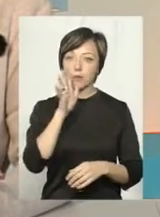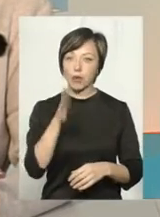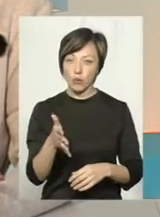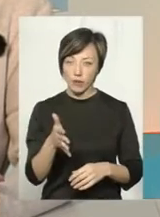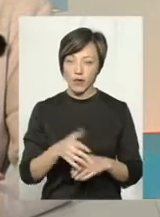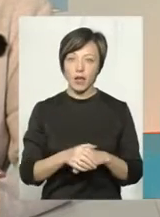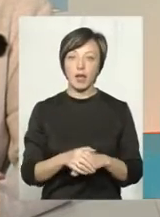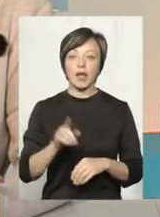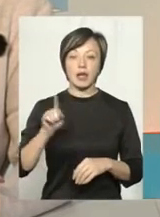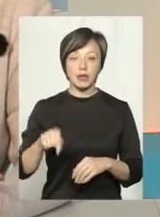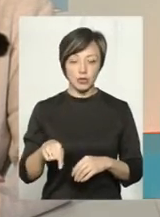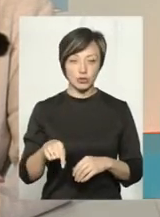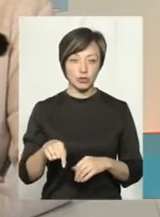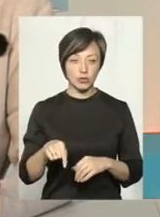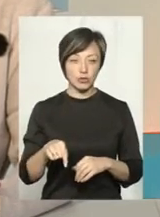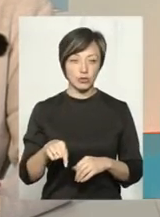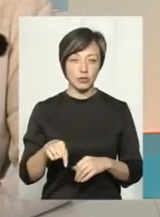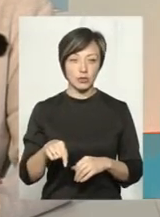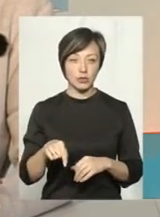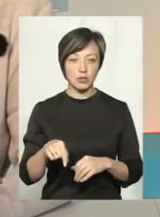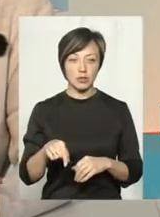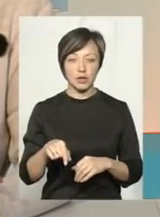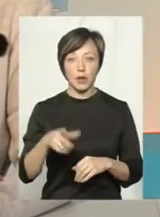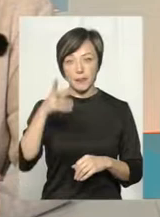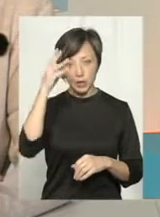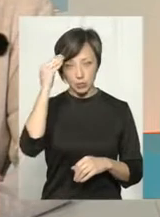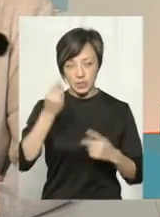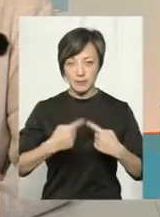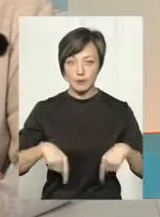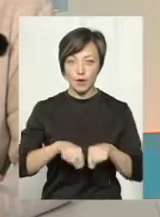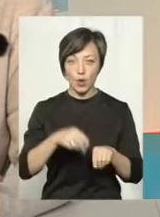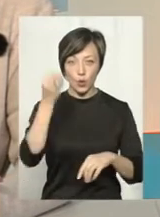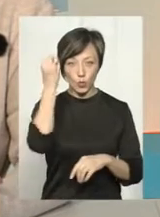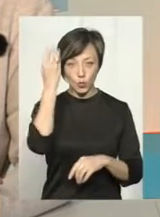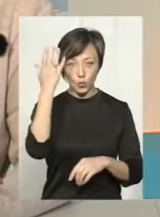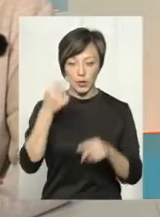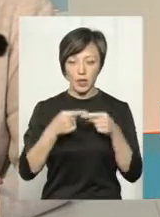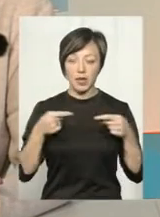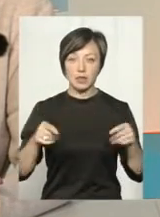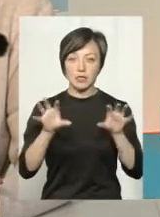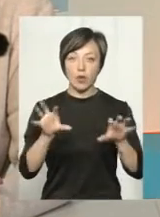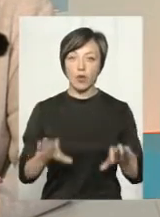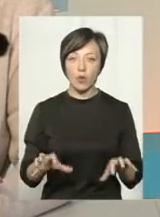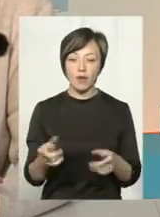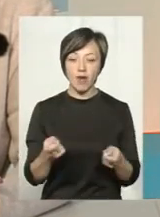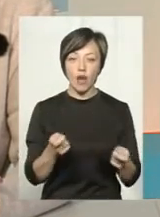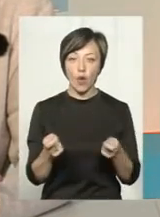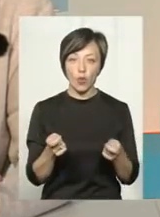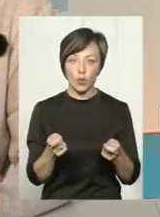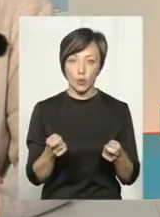років. І навіть беручи сферу культури, цілий ряд законів, які регулюють